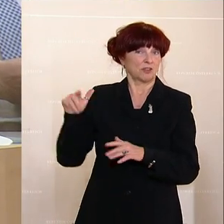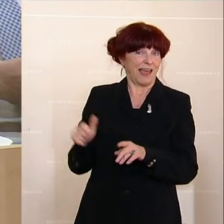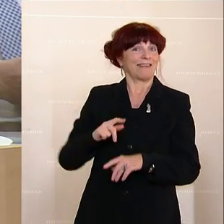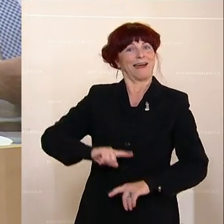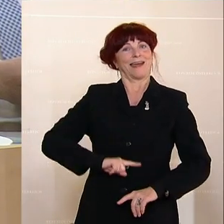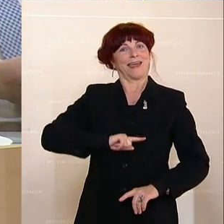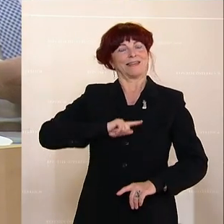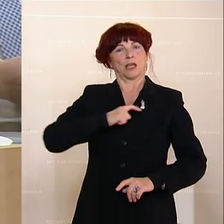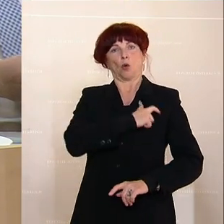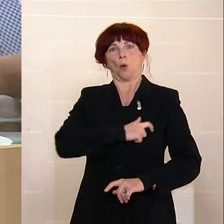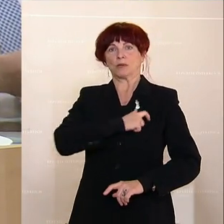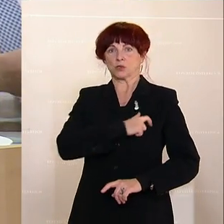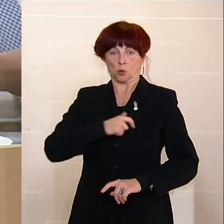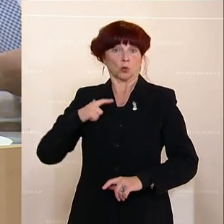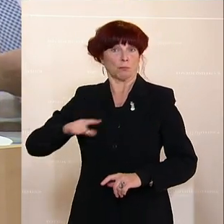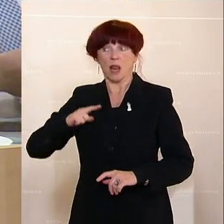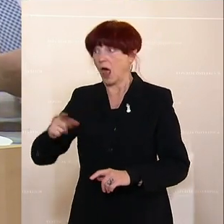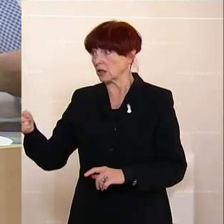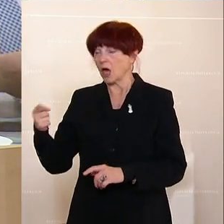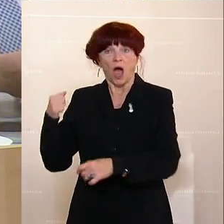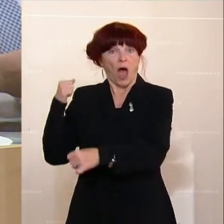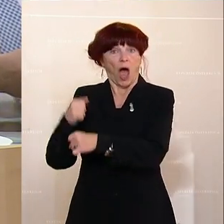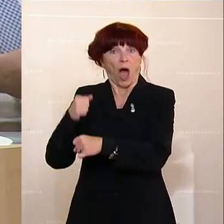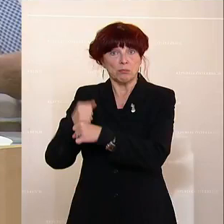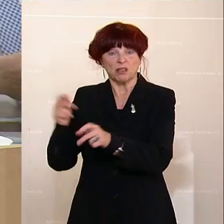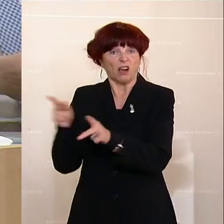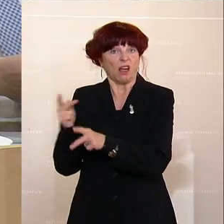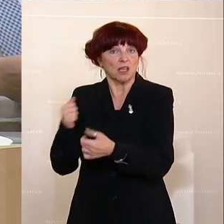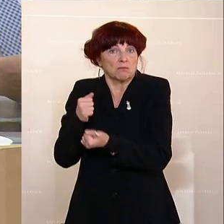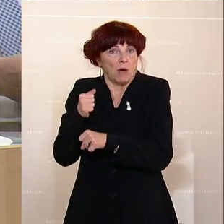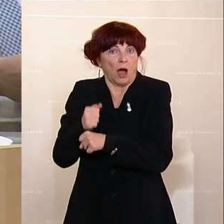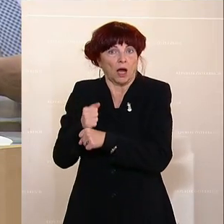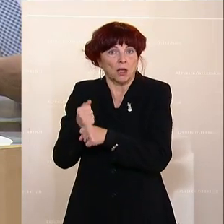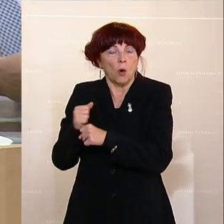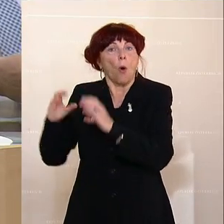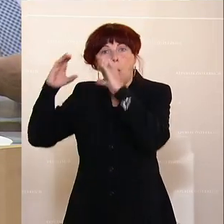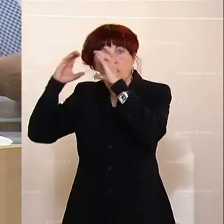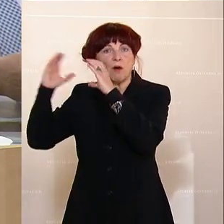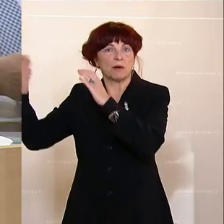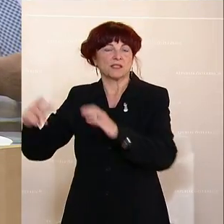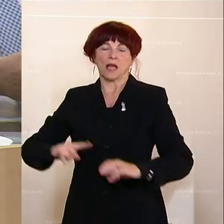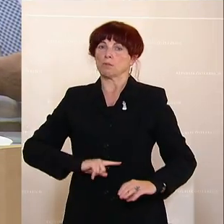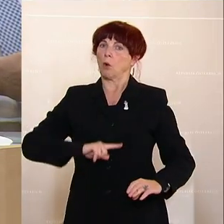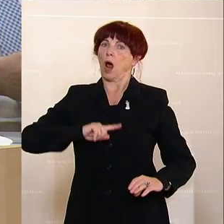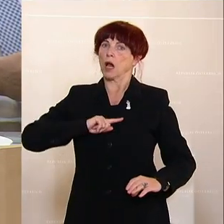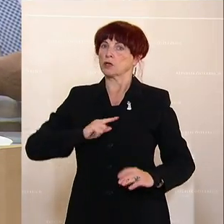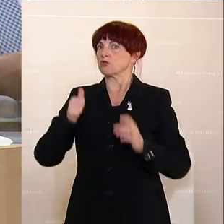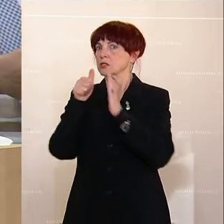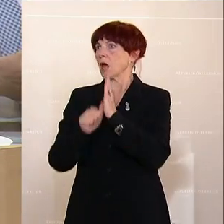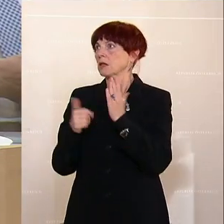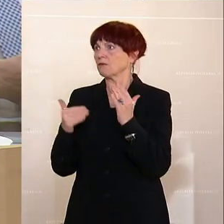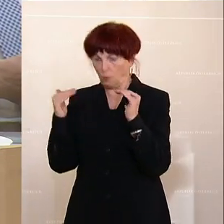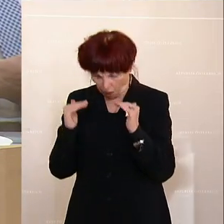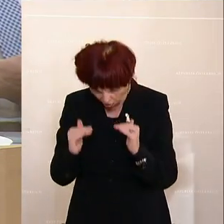weil ich glaube, die kann Ihre Arbeit gar nicht aufnehmen, weil sie gar nicht weiß, was momentan der moralische Standard innerhalb der ÖVP ist. Und deswegen in aller Kürze, Herr Altbundeskanzler Kurz,